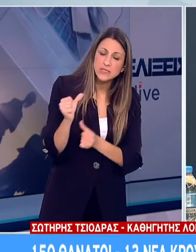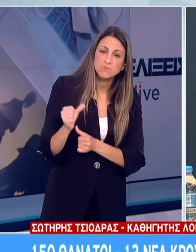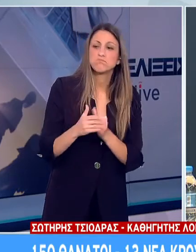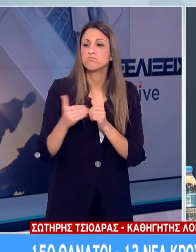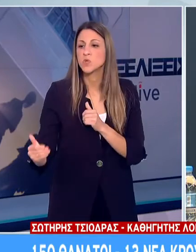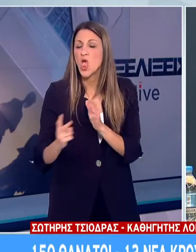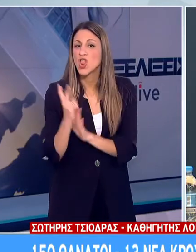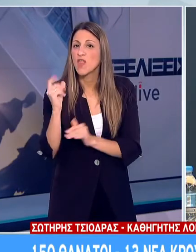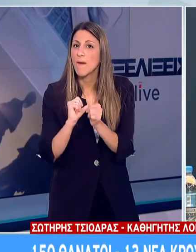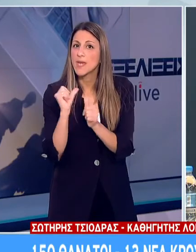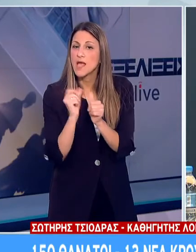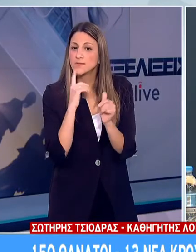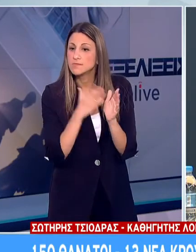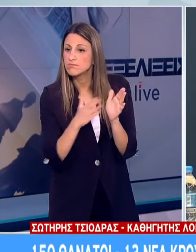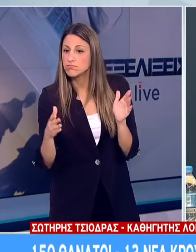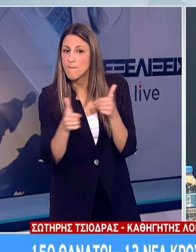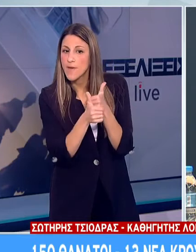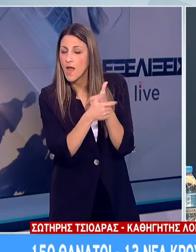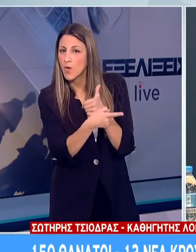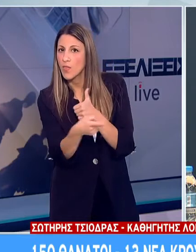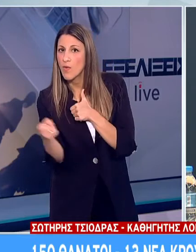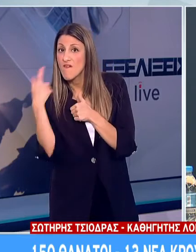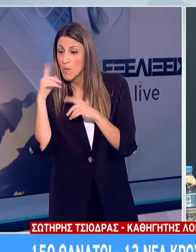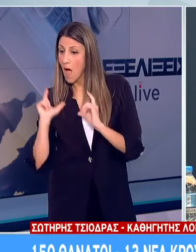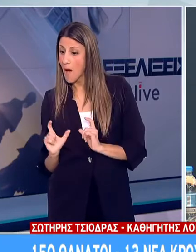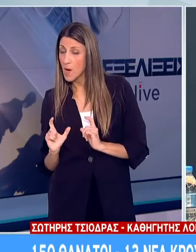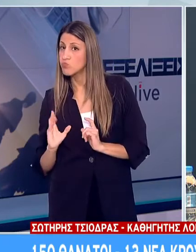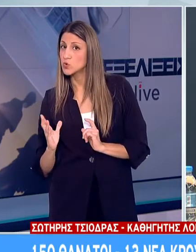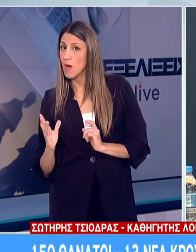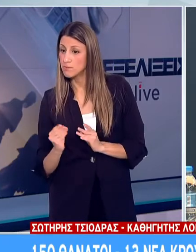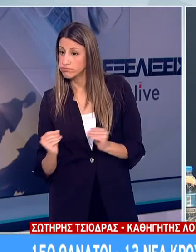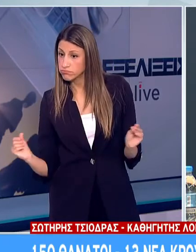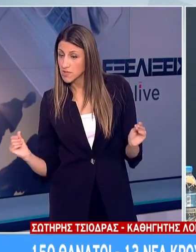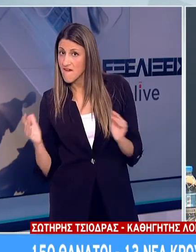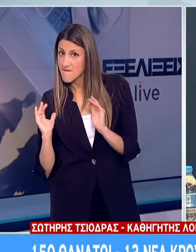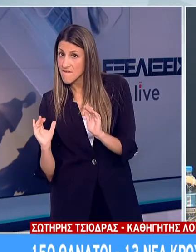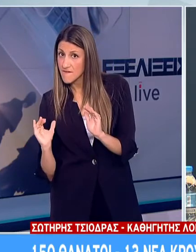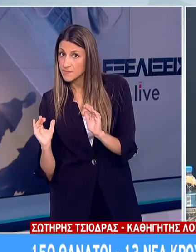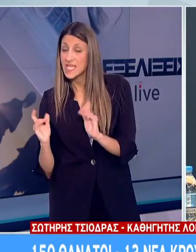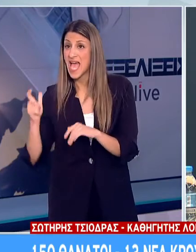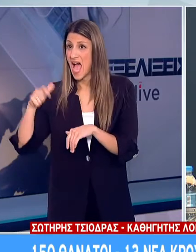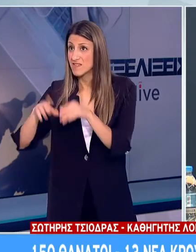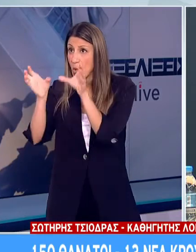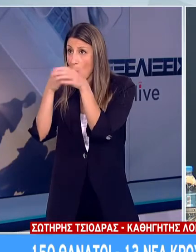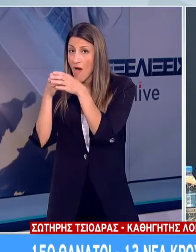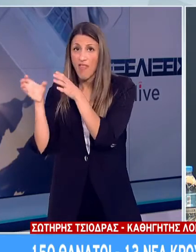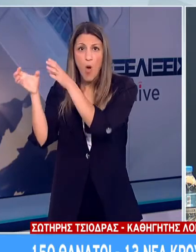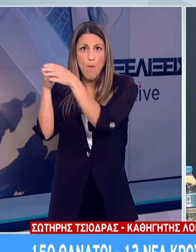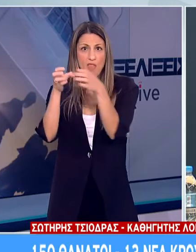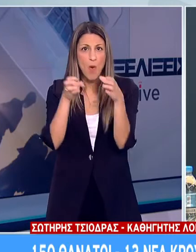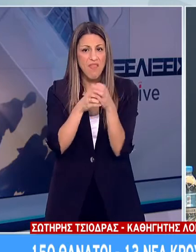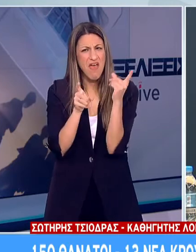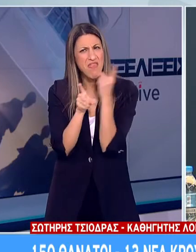βλέπουμε τι κάνουν τα αντισώματά τους. Ήδη πολλές επιστημονικές ομάδες θα παρακολουθήσουν διαχρονικά ασθενείς και θα μελετήσουν αυτά τα φαινόμενα ταυτόχρονα